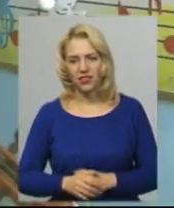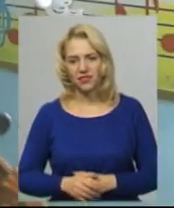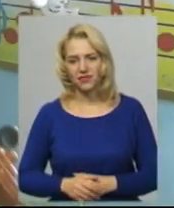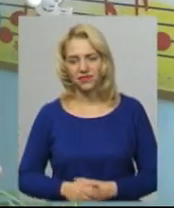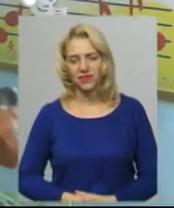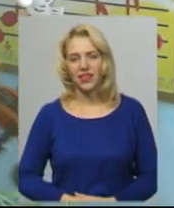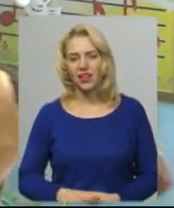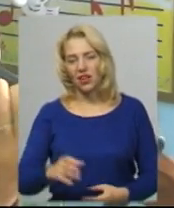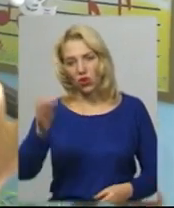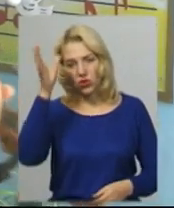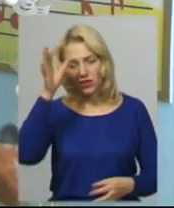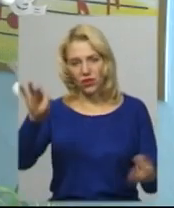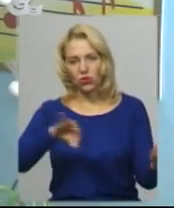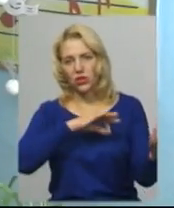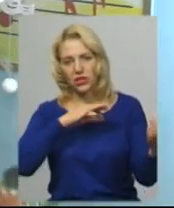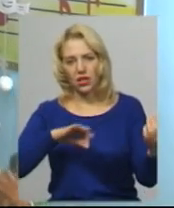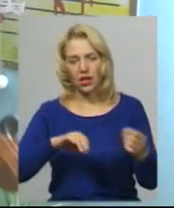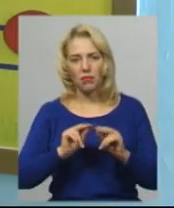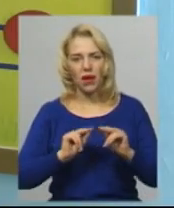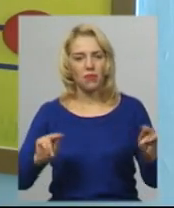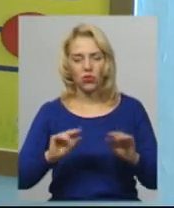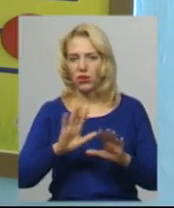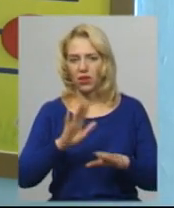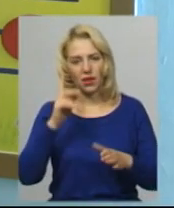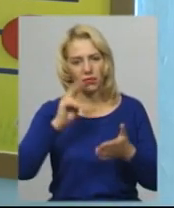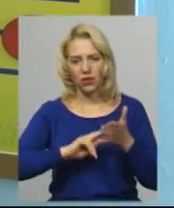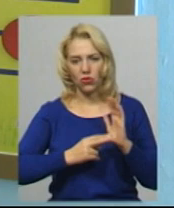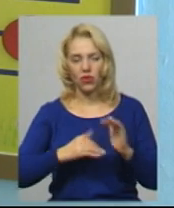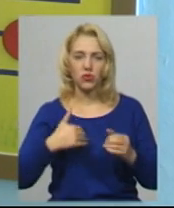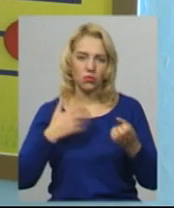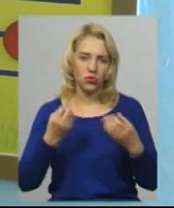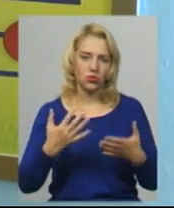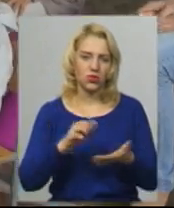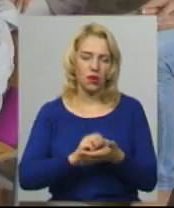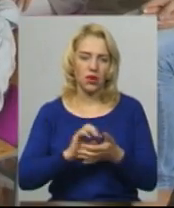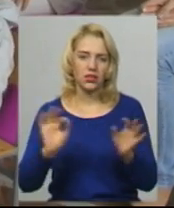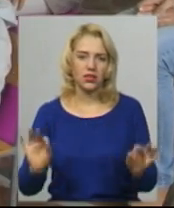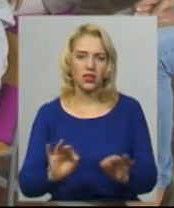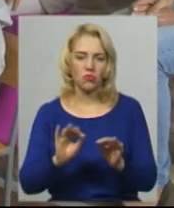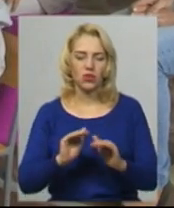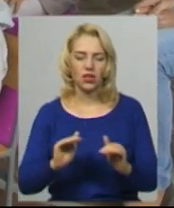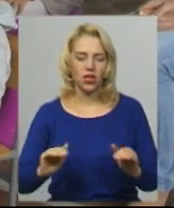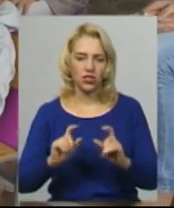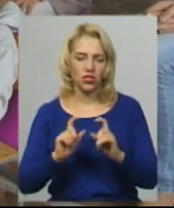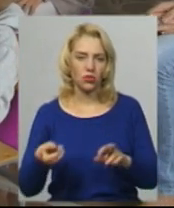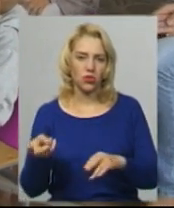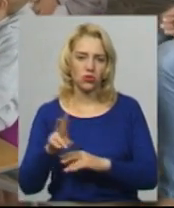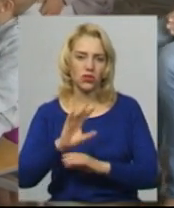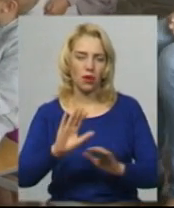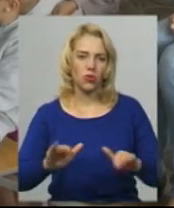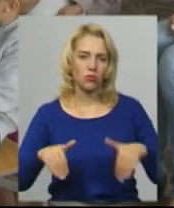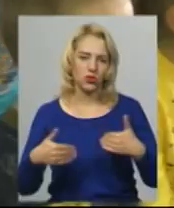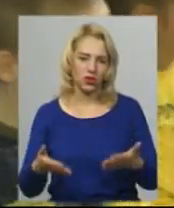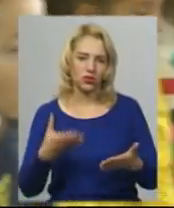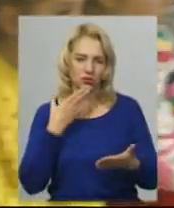Каже, за освітою Скрипаль, педагогом стати не мріїв. Хотів займатися музикою. До дитячого садочку на роботу прийшов за пропозицією колеги. І тут